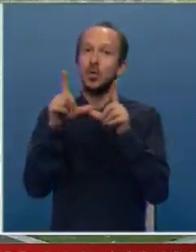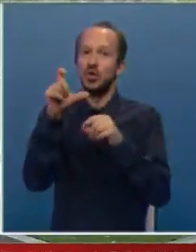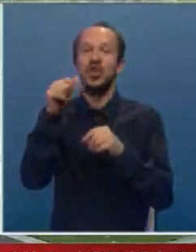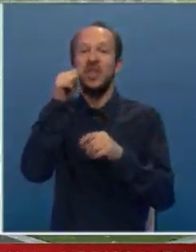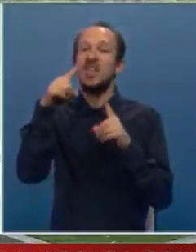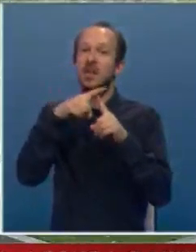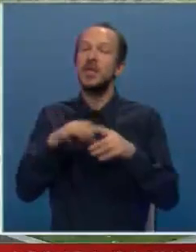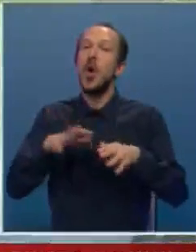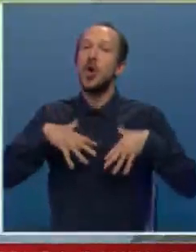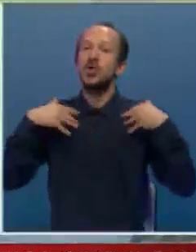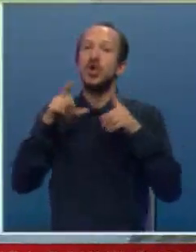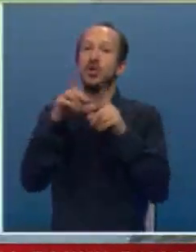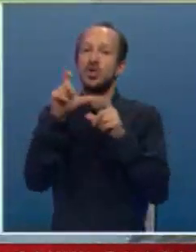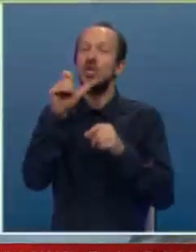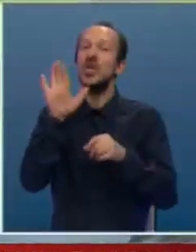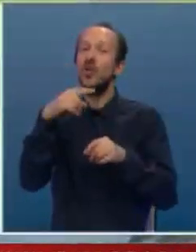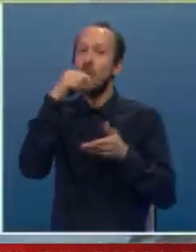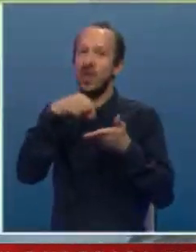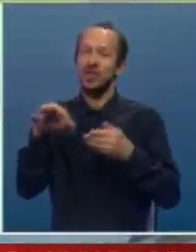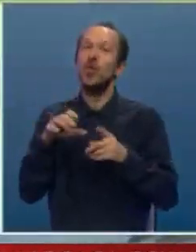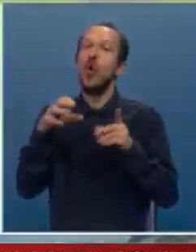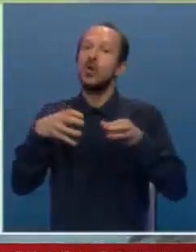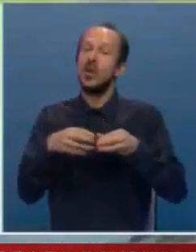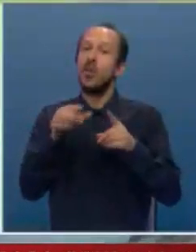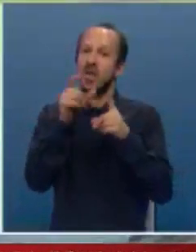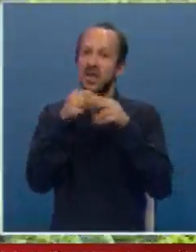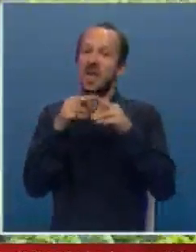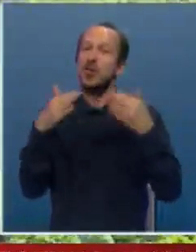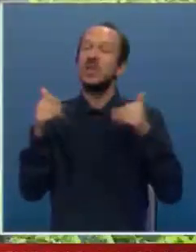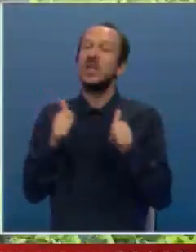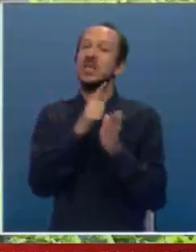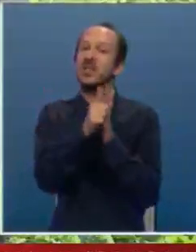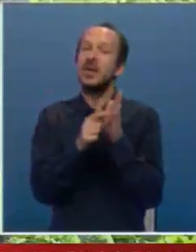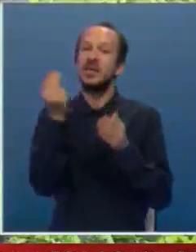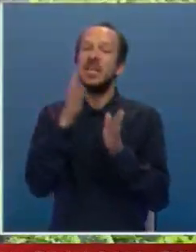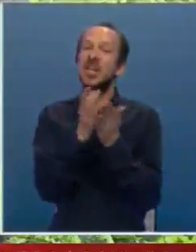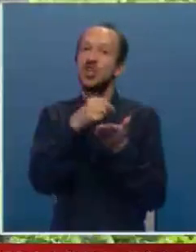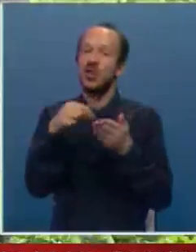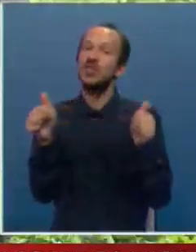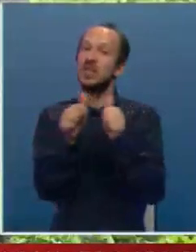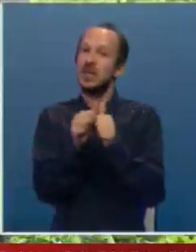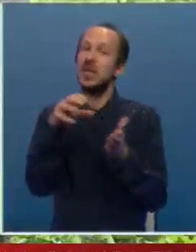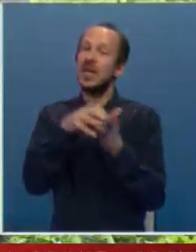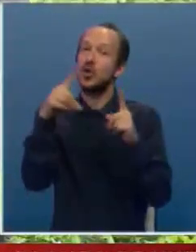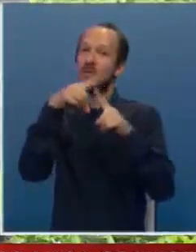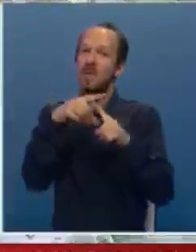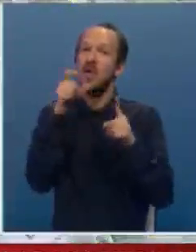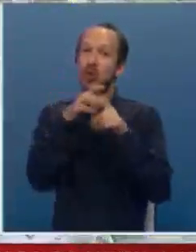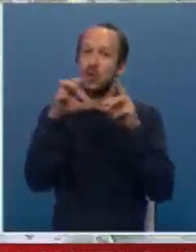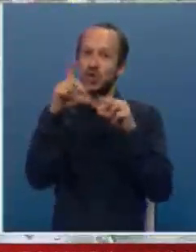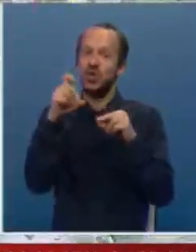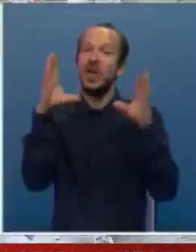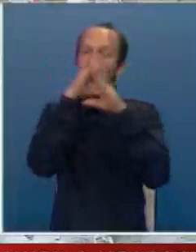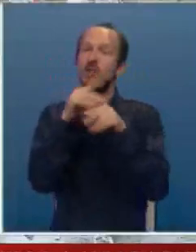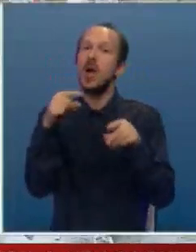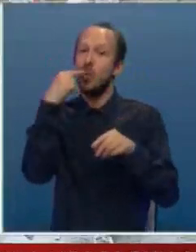Trebinje je odiše Dučićem i njegovom poezijom. Odjedjenje za poetiku moderne i savremene srpske književnosti u saradnji sa gradom Trebinjem i Dučićevim večerima